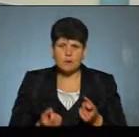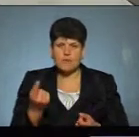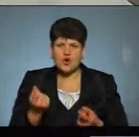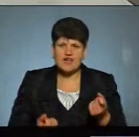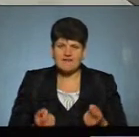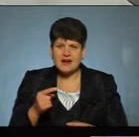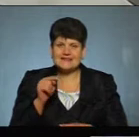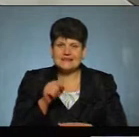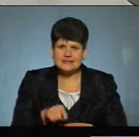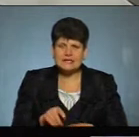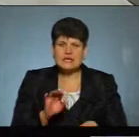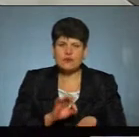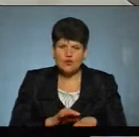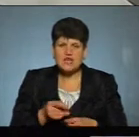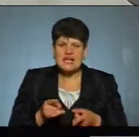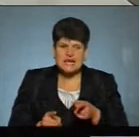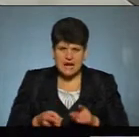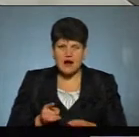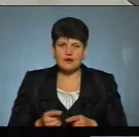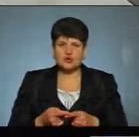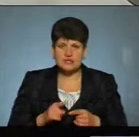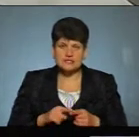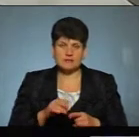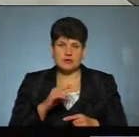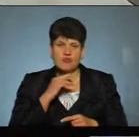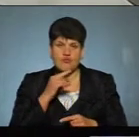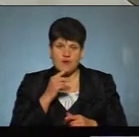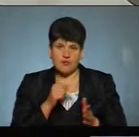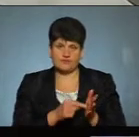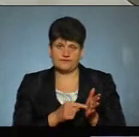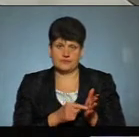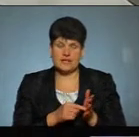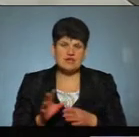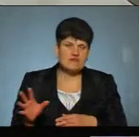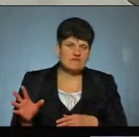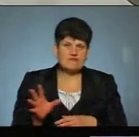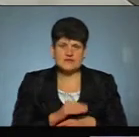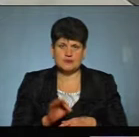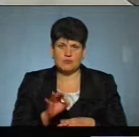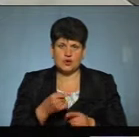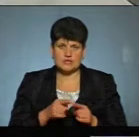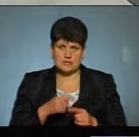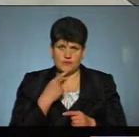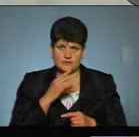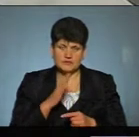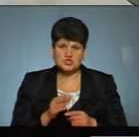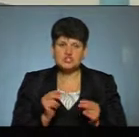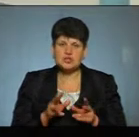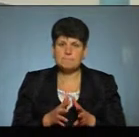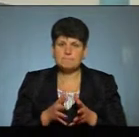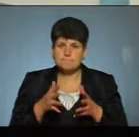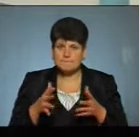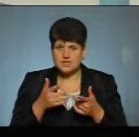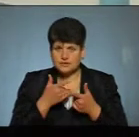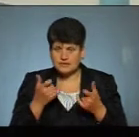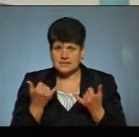які вже хворі реально, і на це будемо звертати всім увагу. І всіх про це говорити. Я вважаю, що чим більше ми інформації